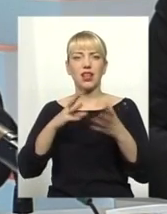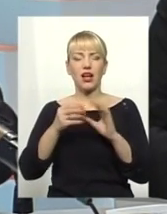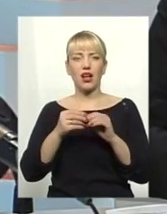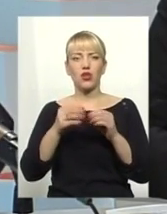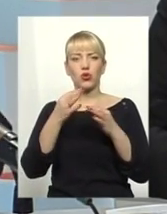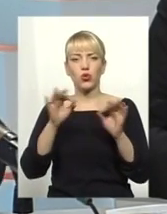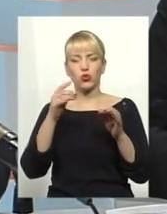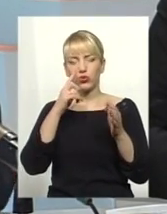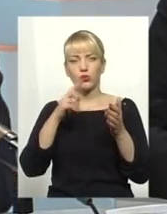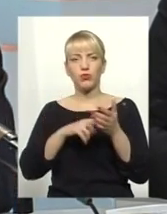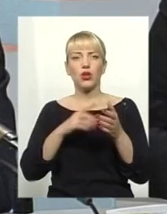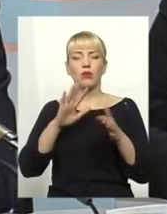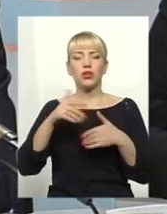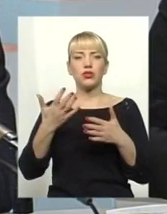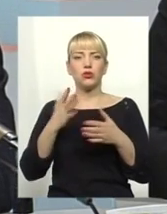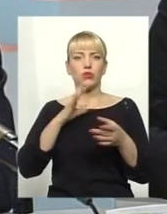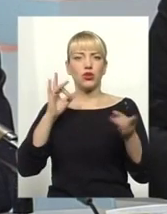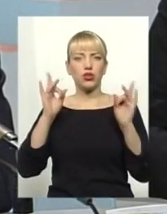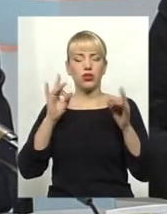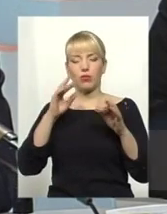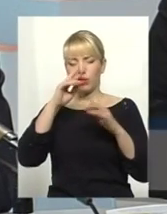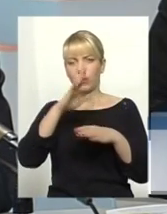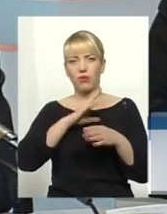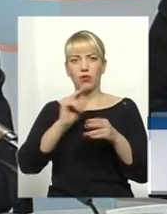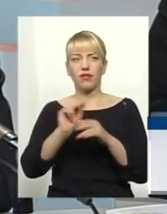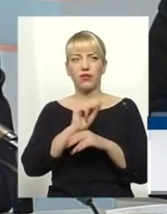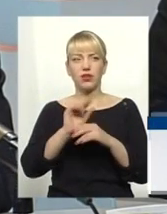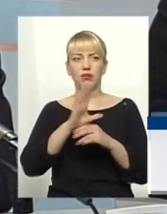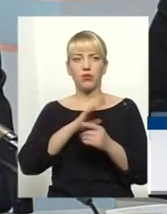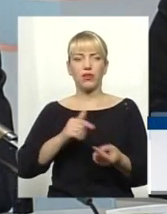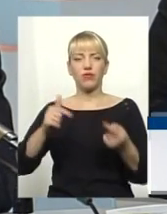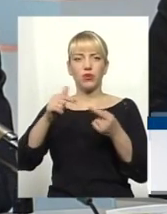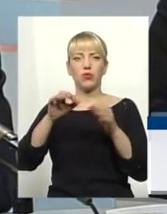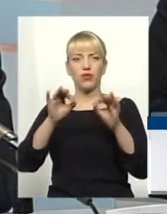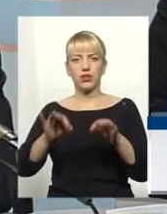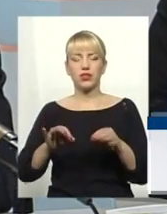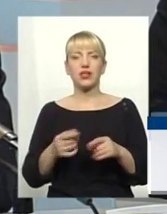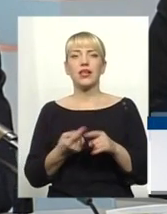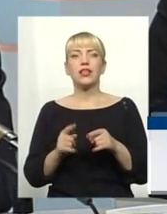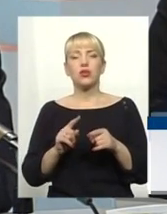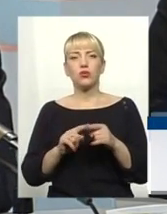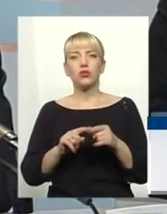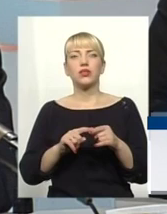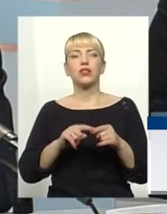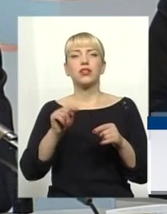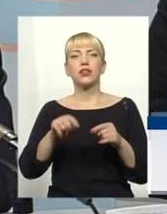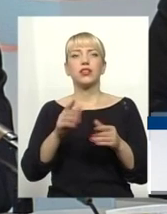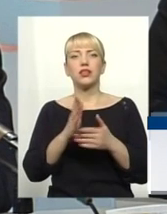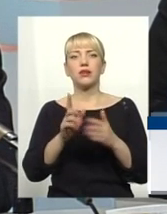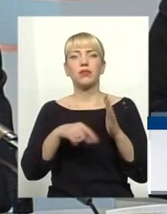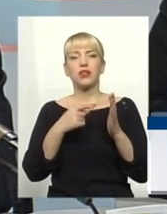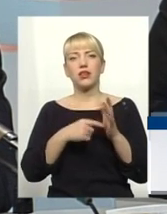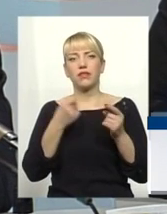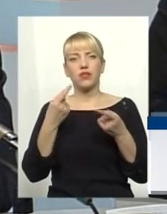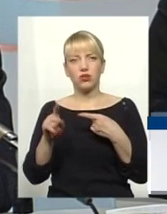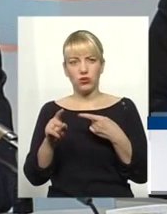набула певного резонансу, помилка була виправлена, приведена у відповідь. Тут питання трошки в іншому,